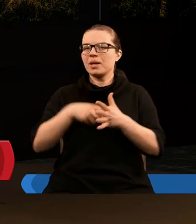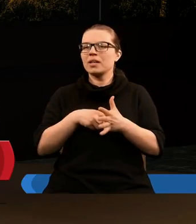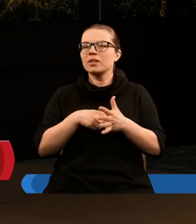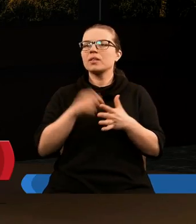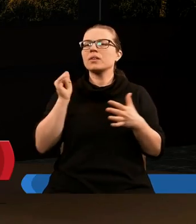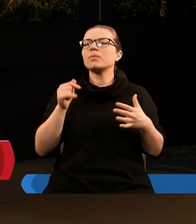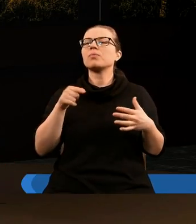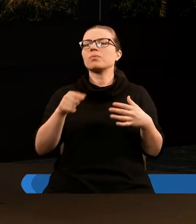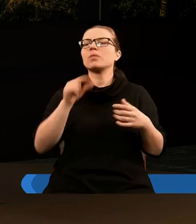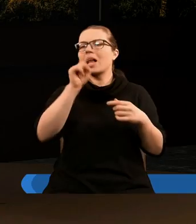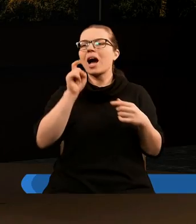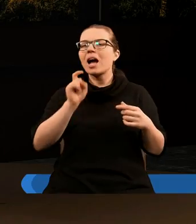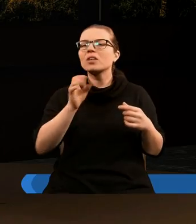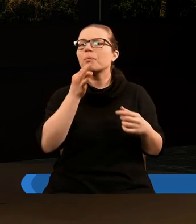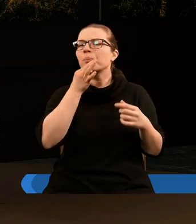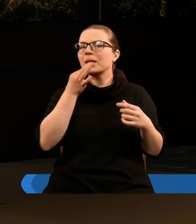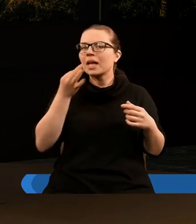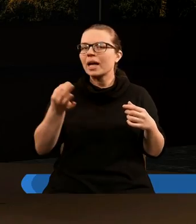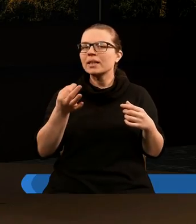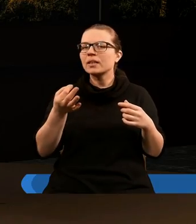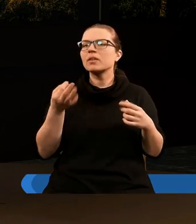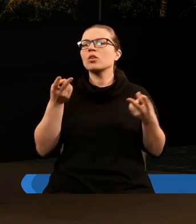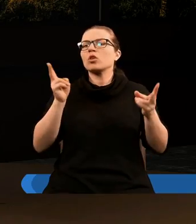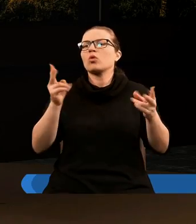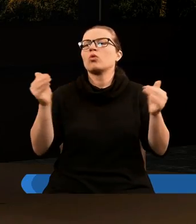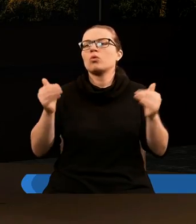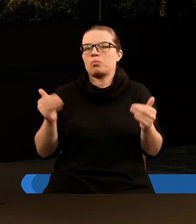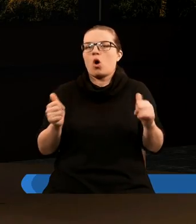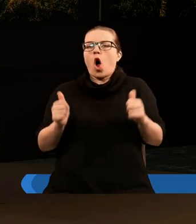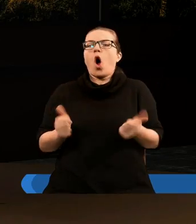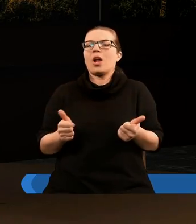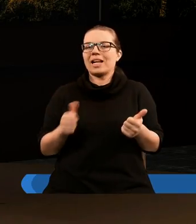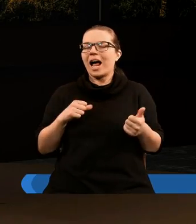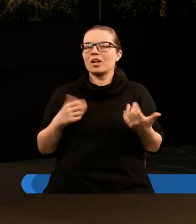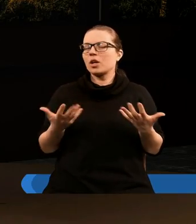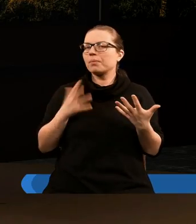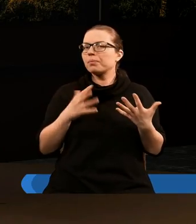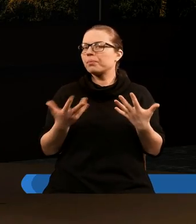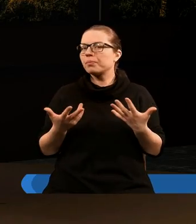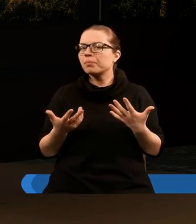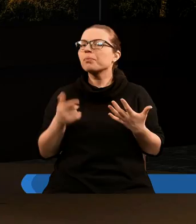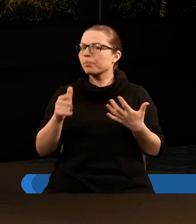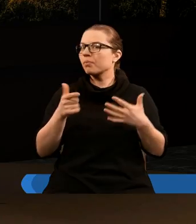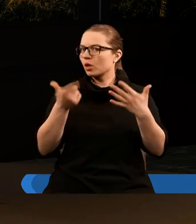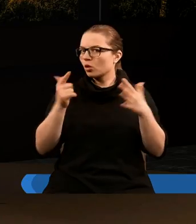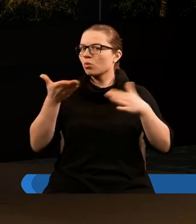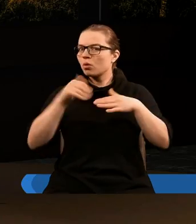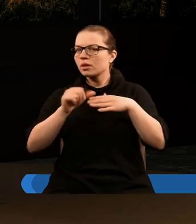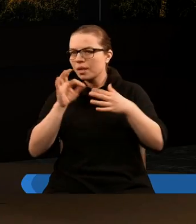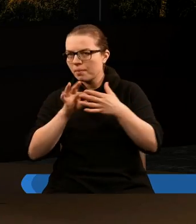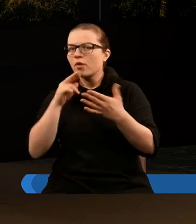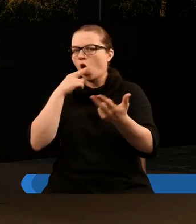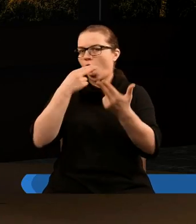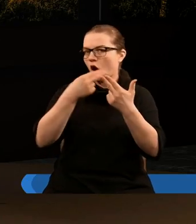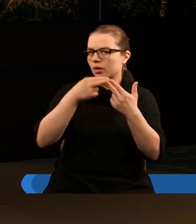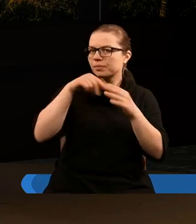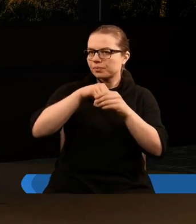i takim zagadkowym pytaniem Któż może się ostać? Właśnie rozdział siódmy jest pewną odpowiedzią